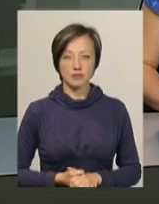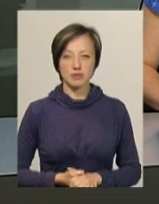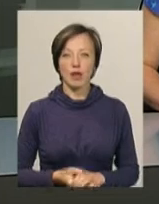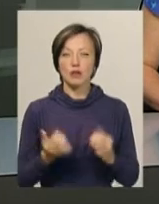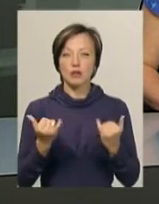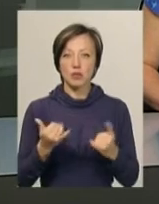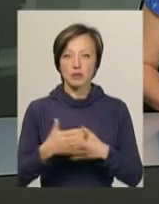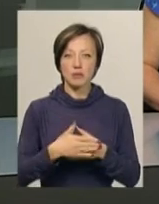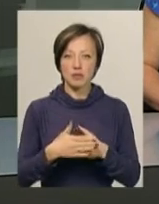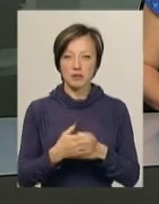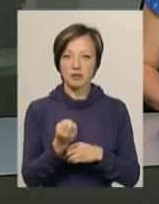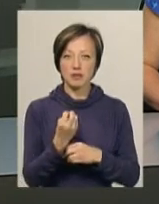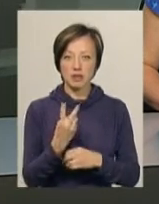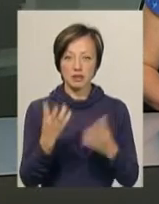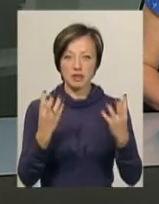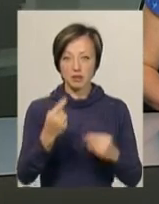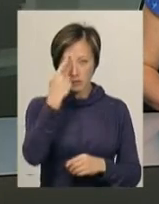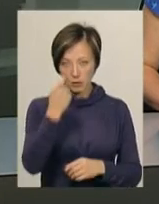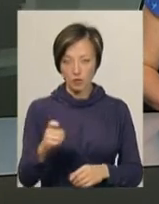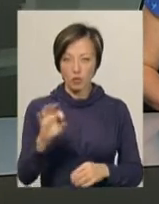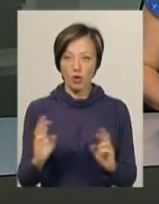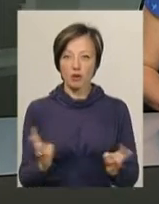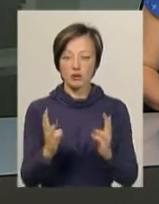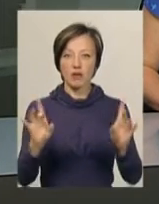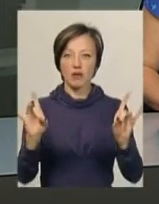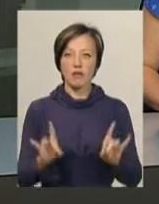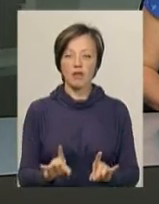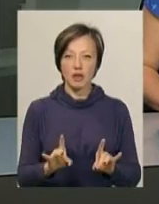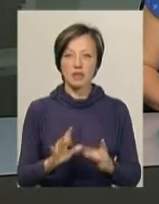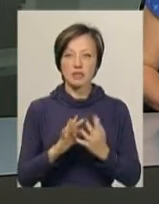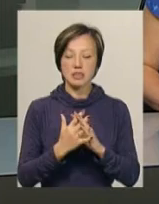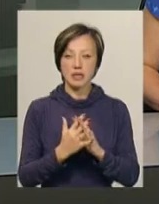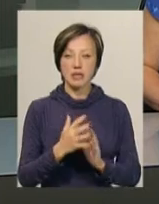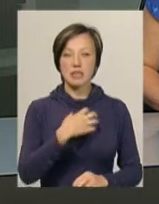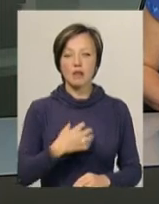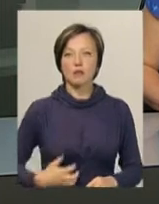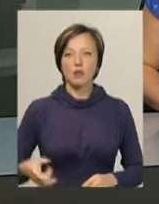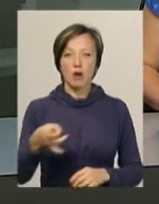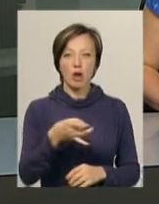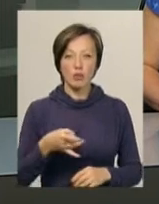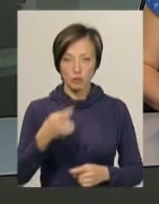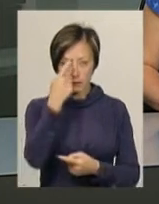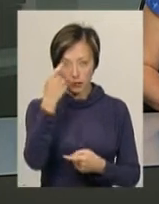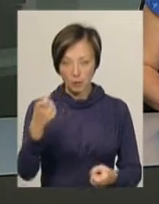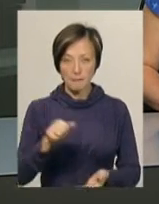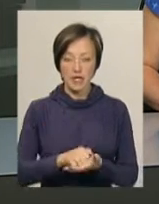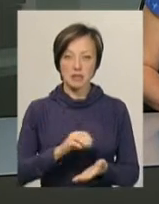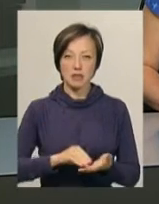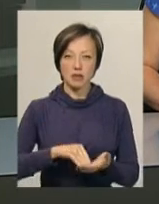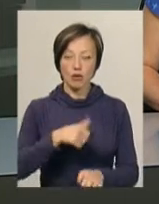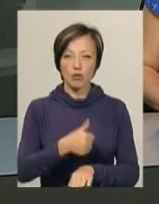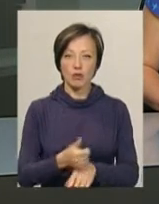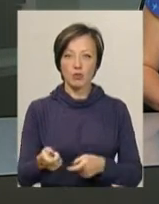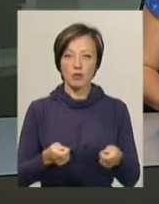Сьогодні близько о півдня надійшло повідомлення про пожежу кафе у селі Старий Кривин Славуцького району. Про це повідомив прес-секретар